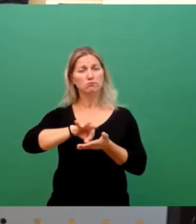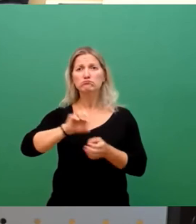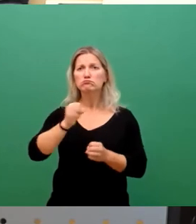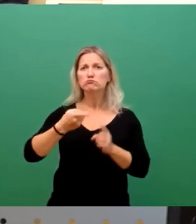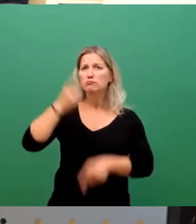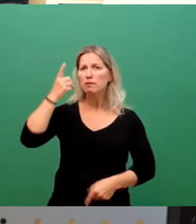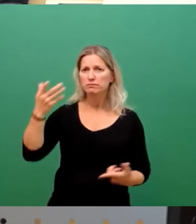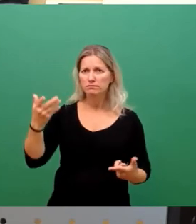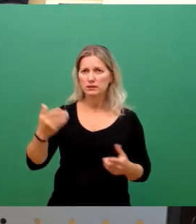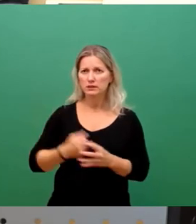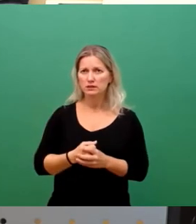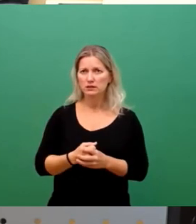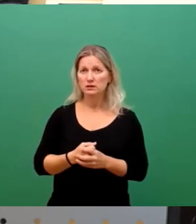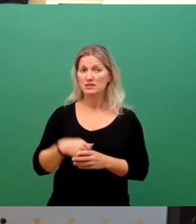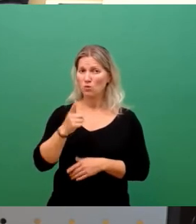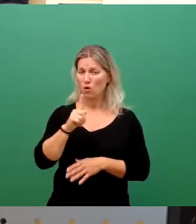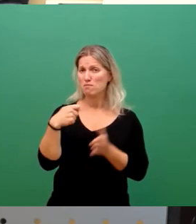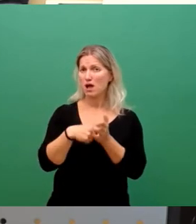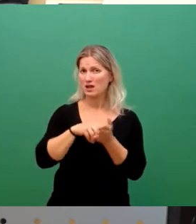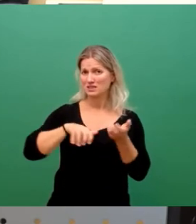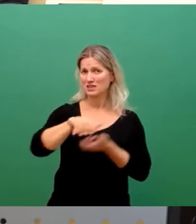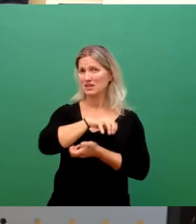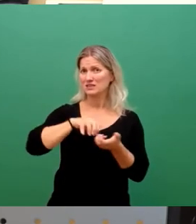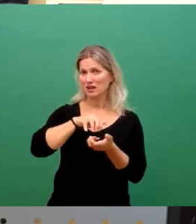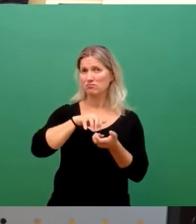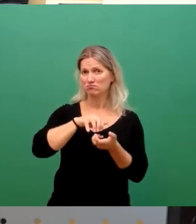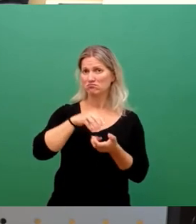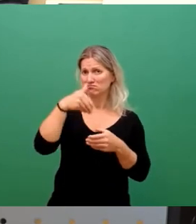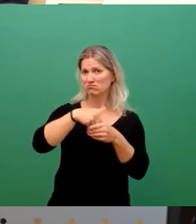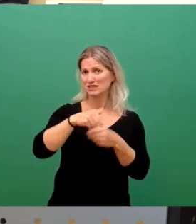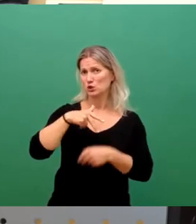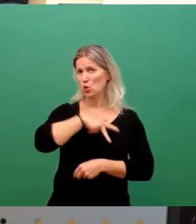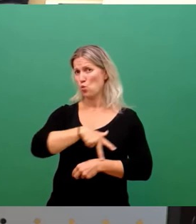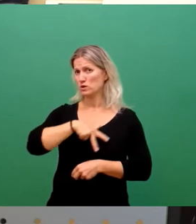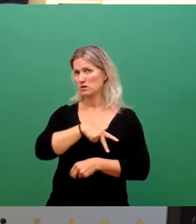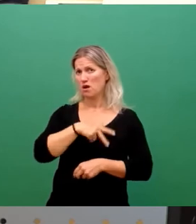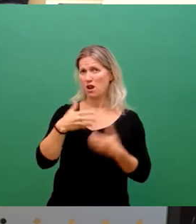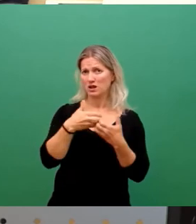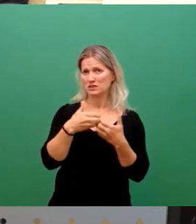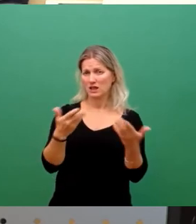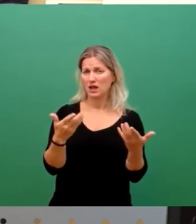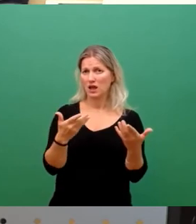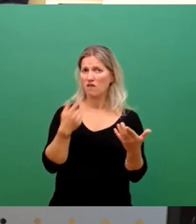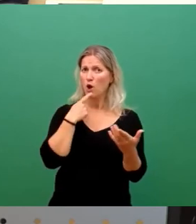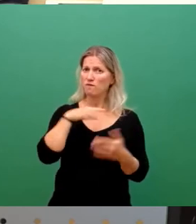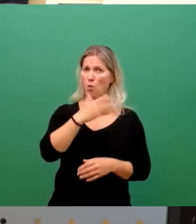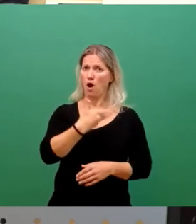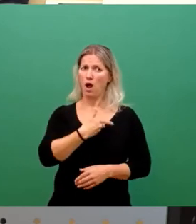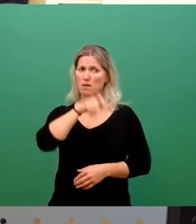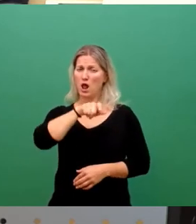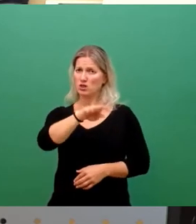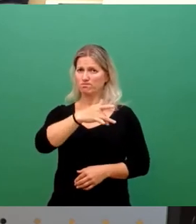Und diese Preiskrise ist eine soziale Krise. Denn die Preissteigerungen treffen vor allem ärmere Menschen, zum Beispiel